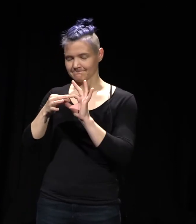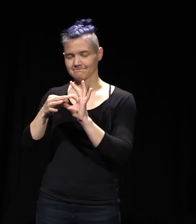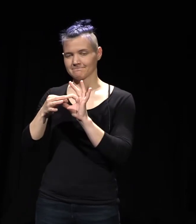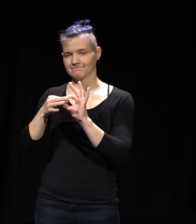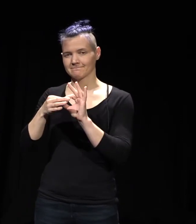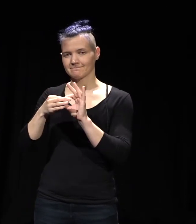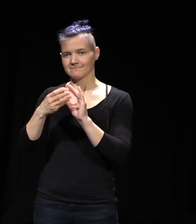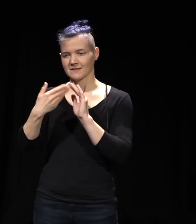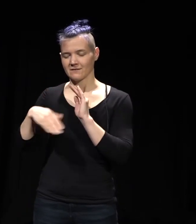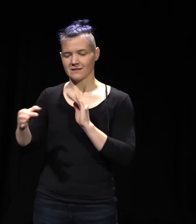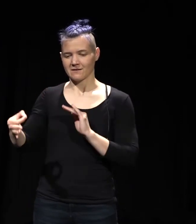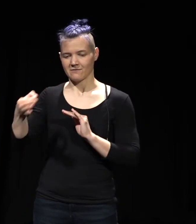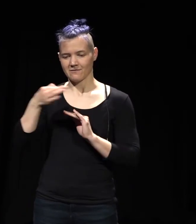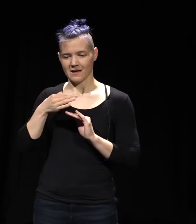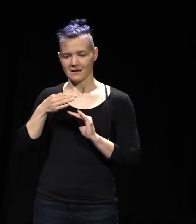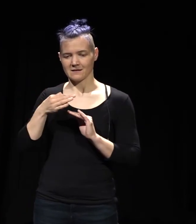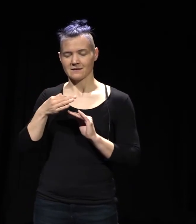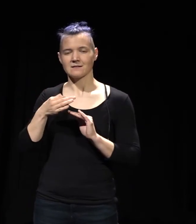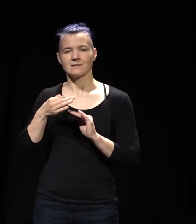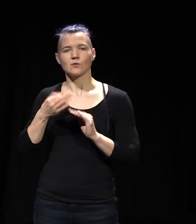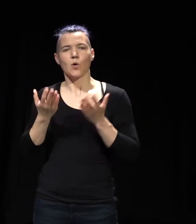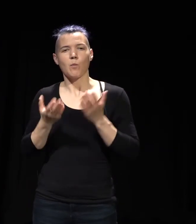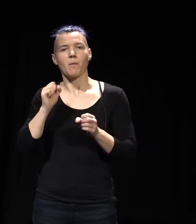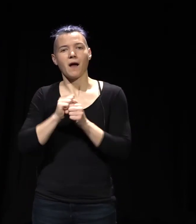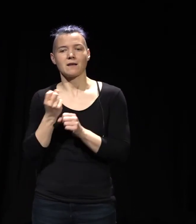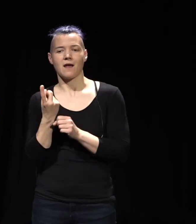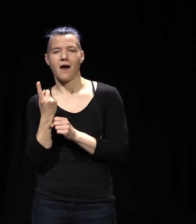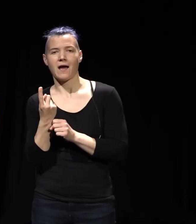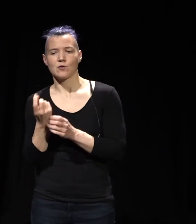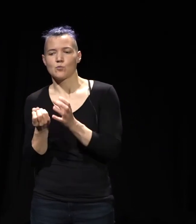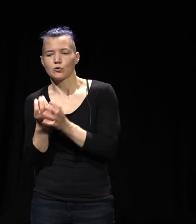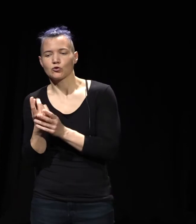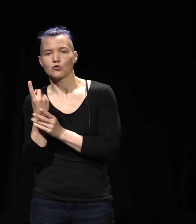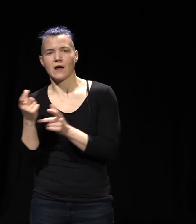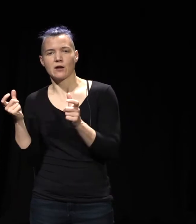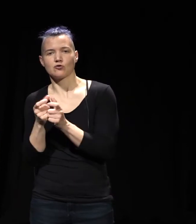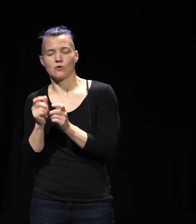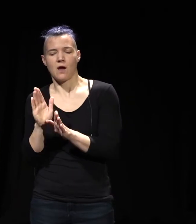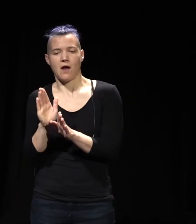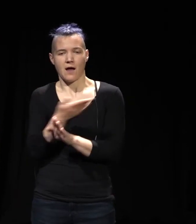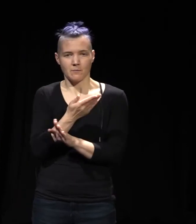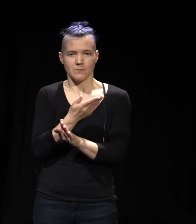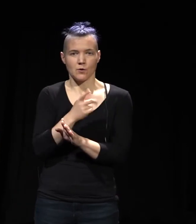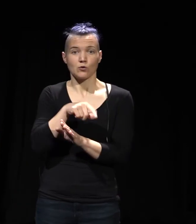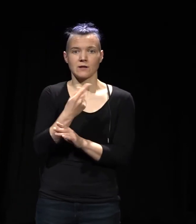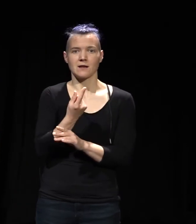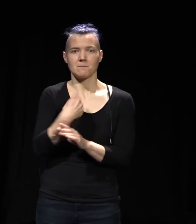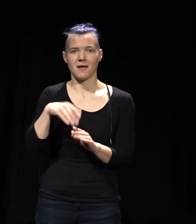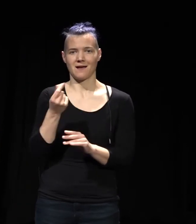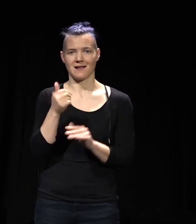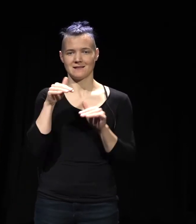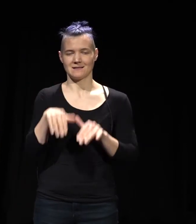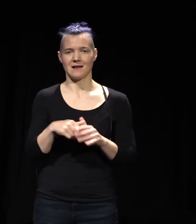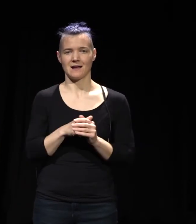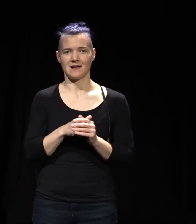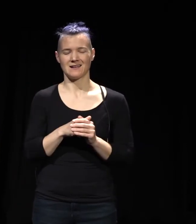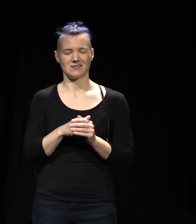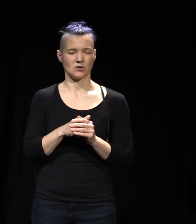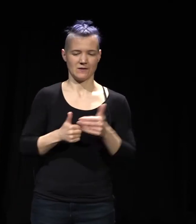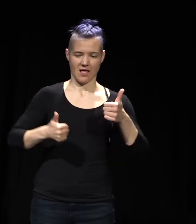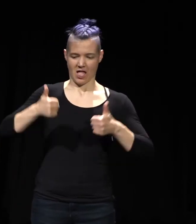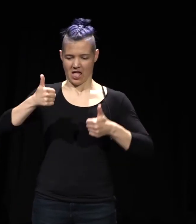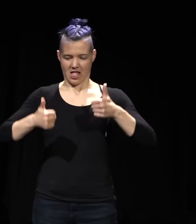gestellt hattest, zu einer Produktion weniger. schließe mich so ein bisschen an, dass man aufpassen muss, dass einer nicht gegen das andere ausspielt. Aber ich glaube schon,